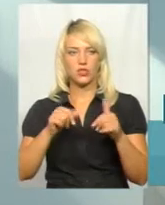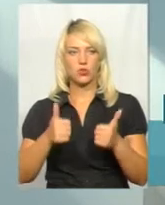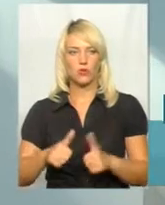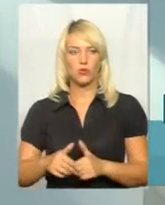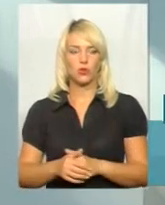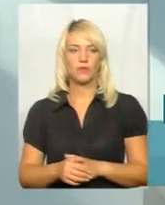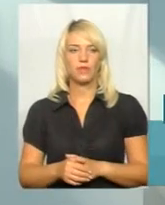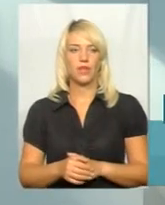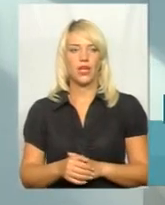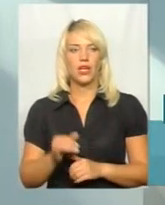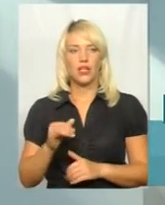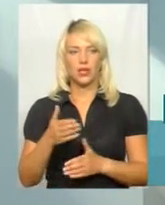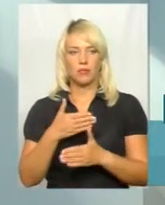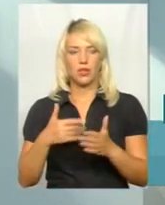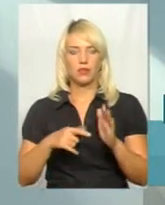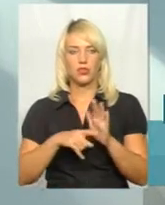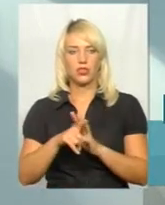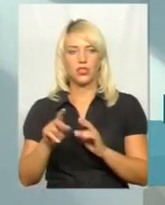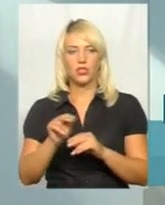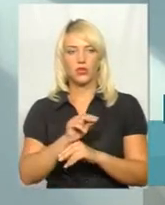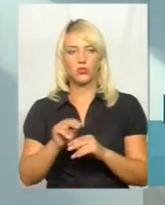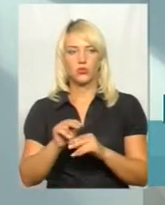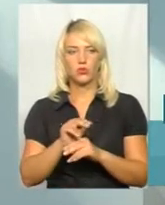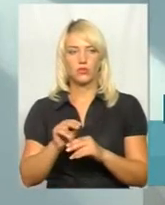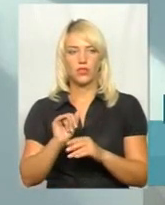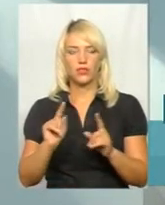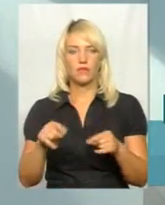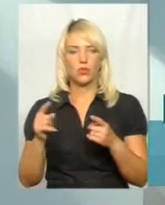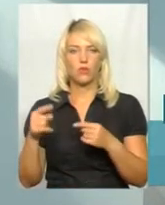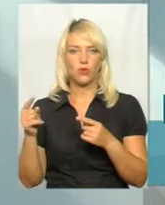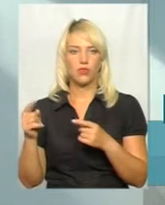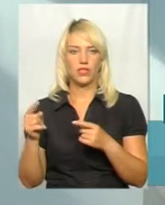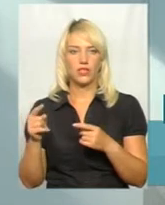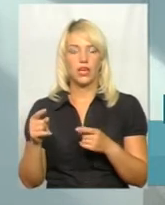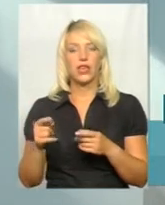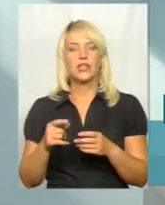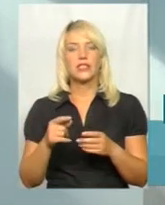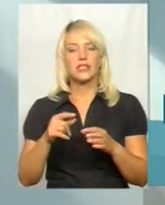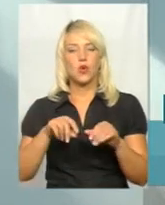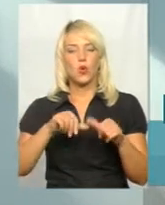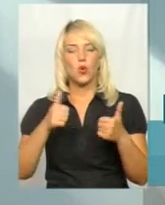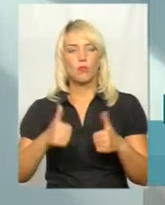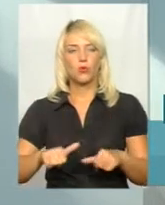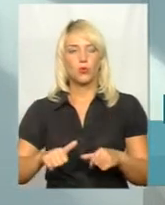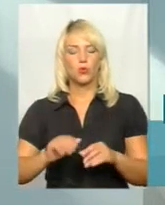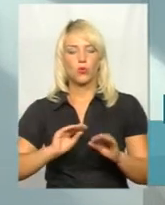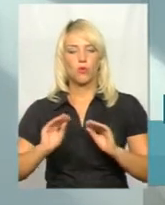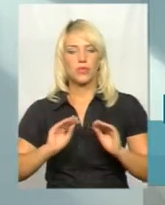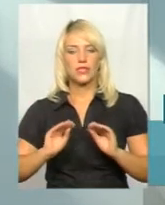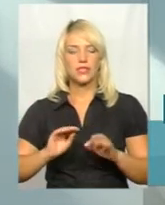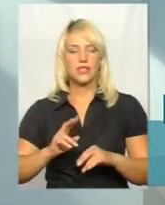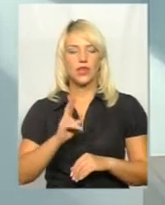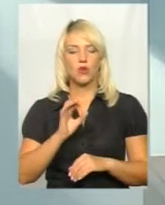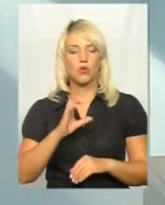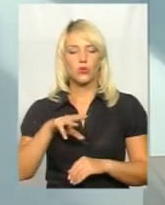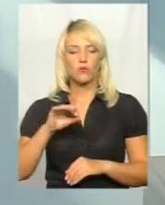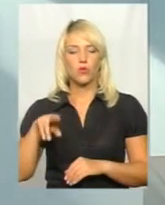І ми почали реконструювати, відновлювати скульптуру, скульптурну композицію «Космодром»